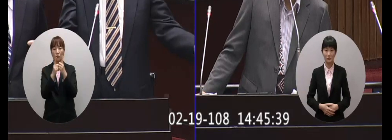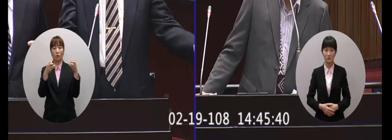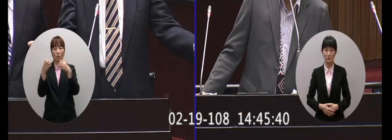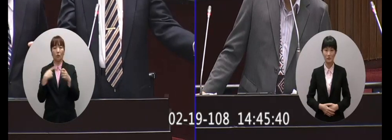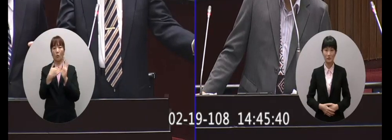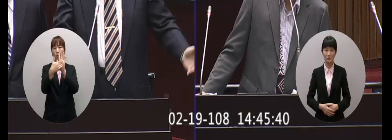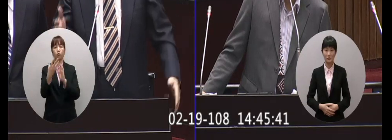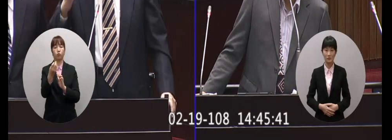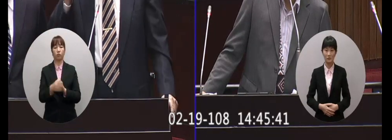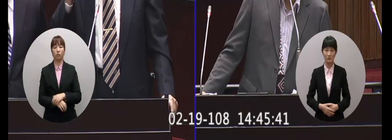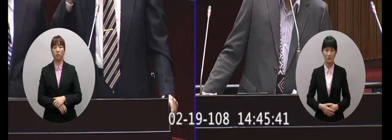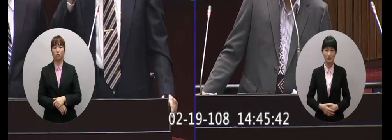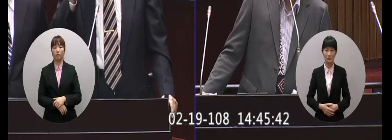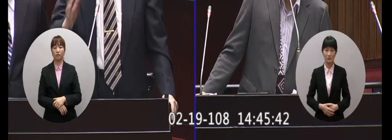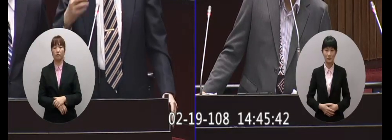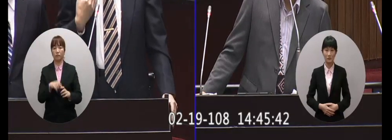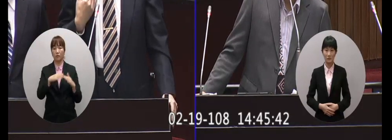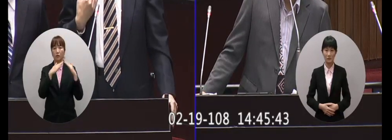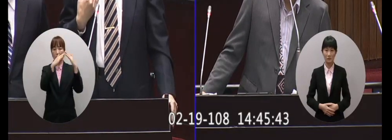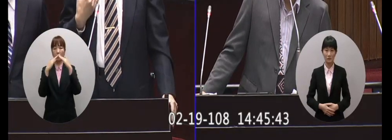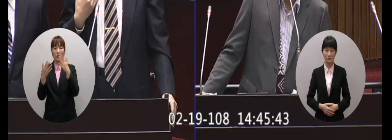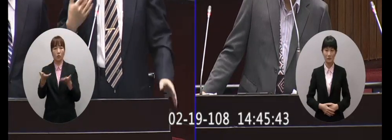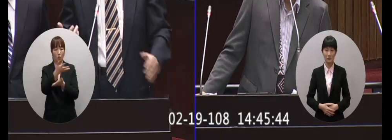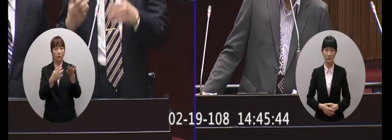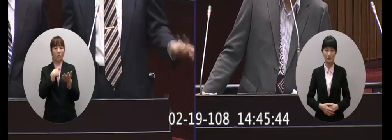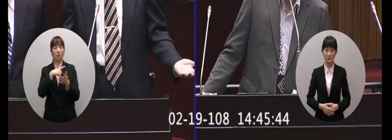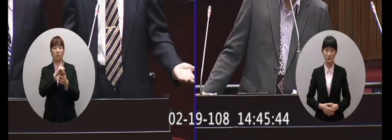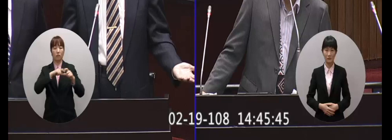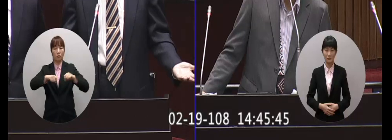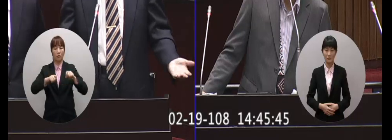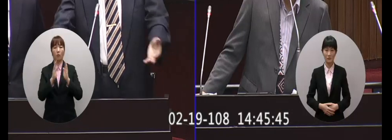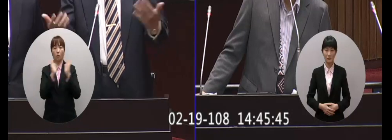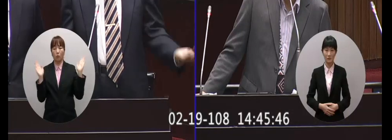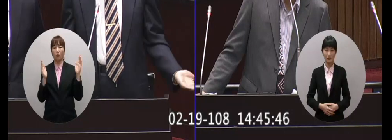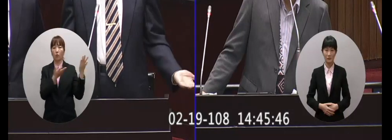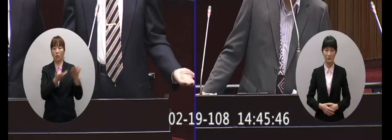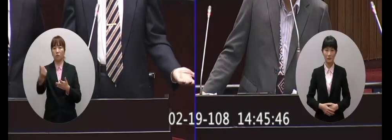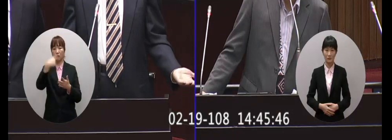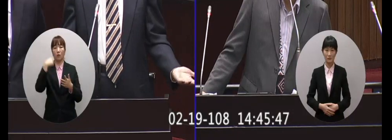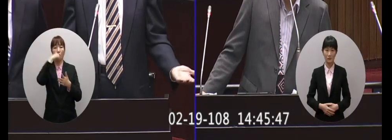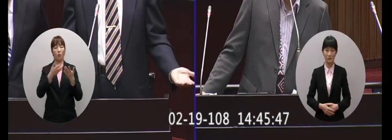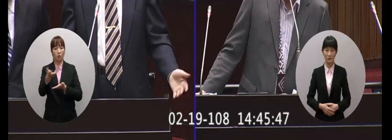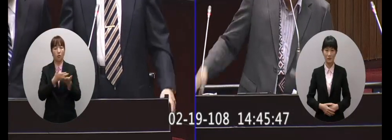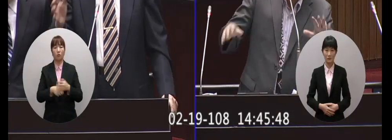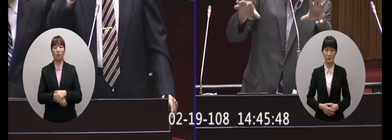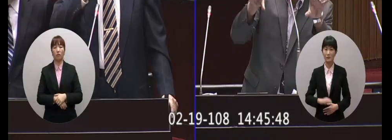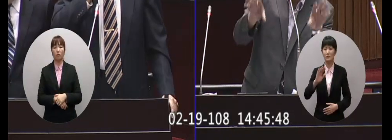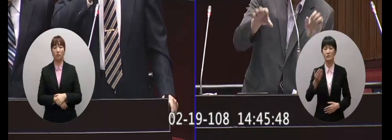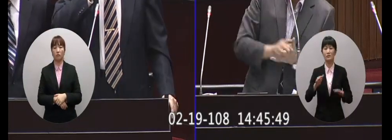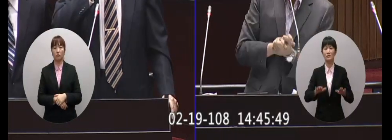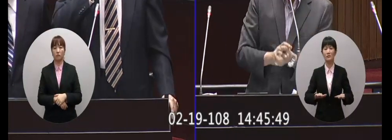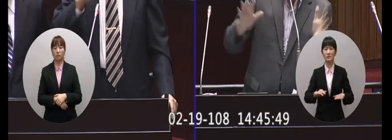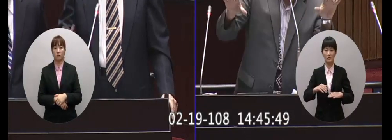我們沒有阻擋啊就是這個城市交流既然是我們政策我們開大門走大陸歡迎他來交流歡迎他來交流歡迎